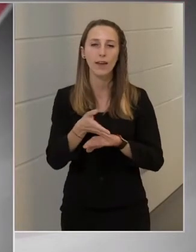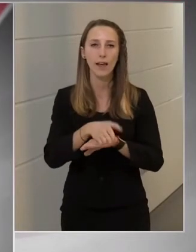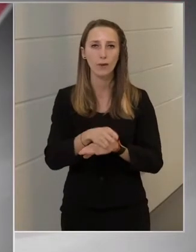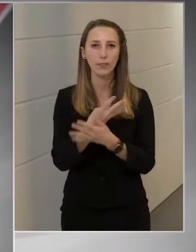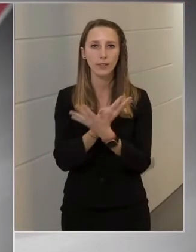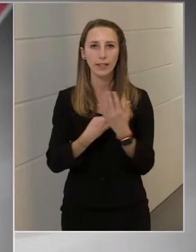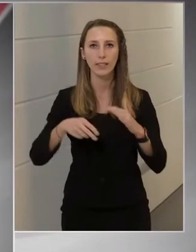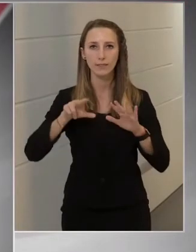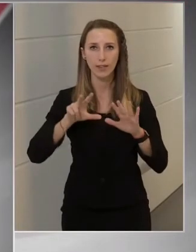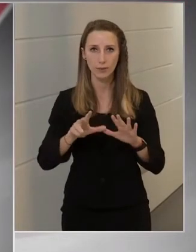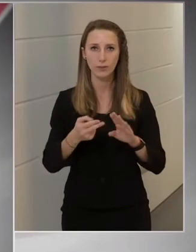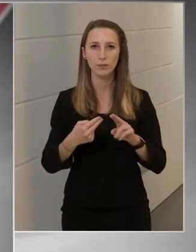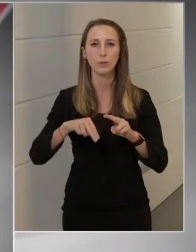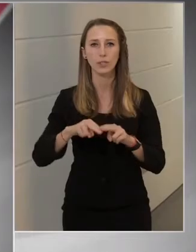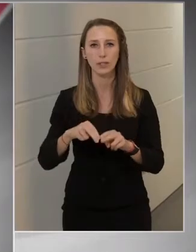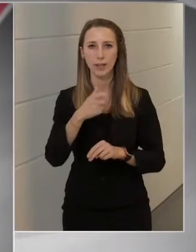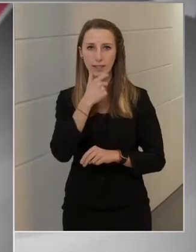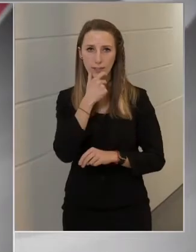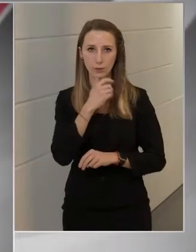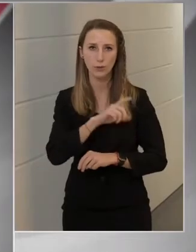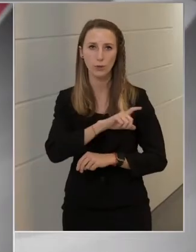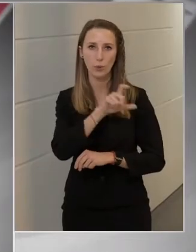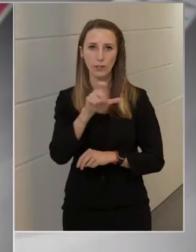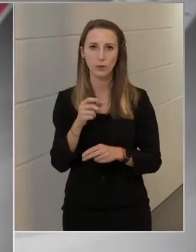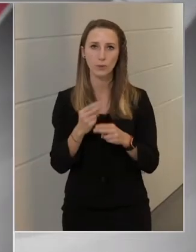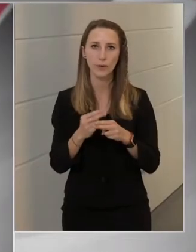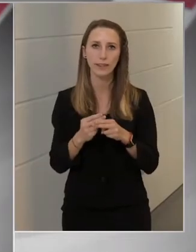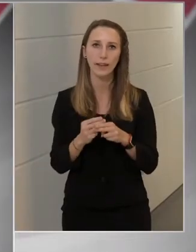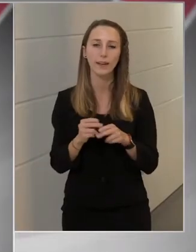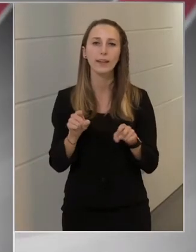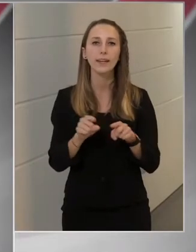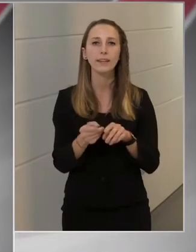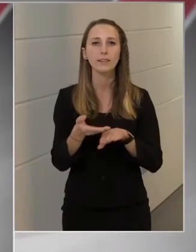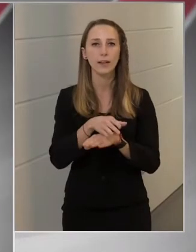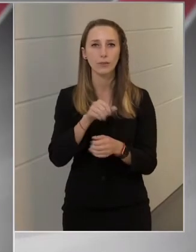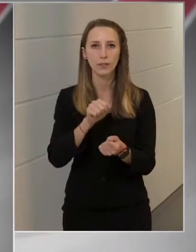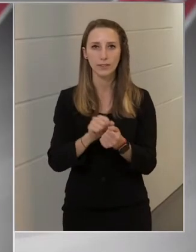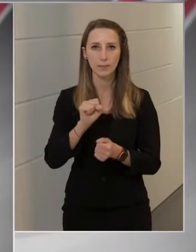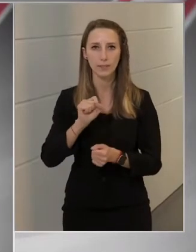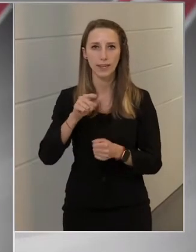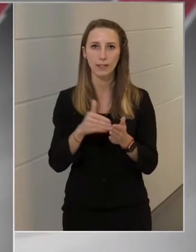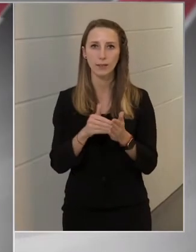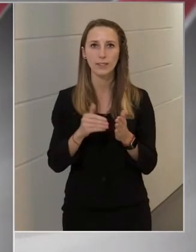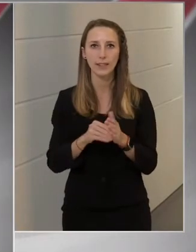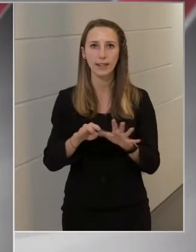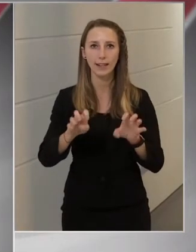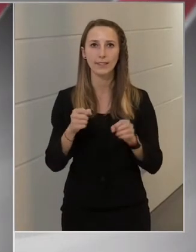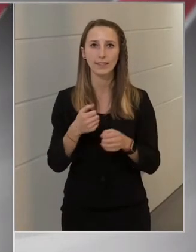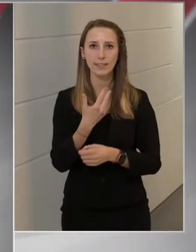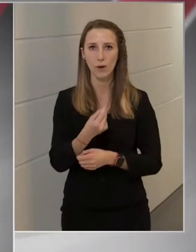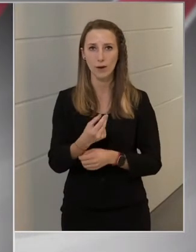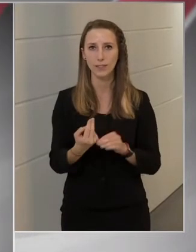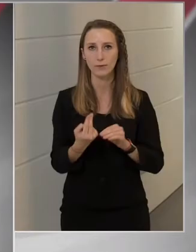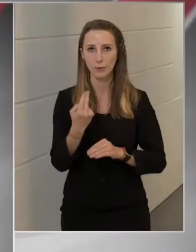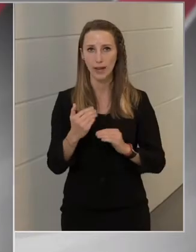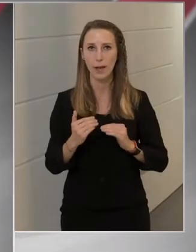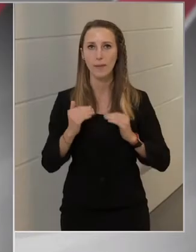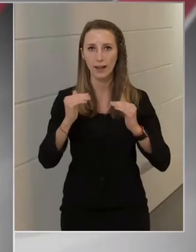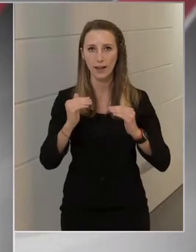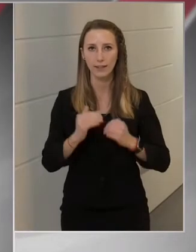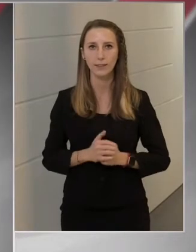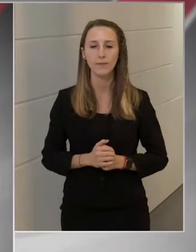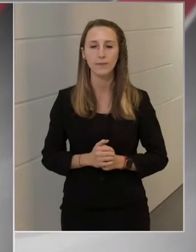98, többségében idős krónikus beteg, és így az elhúnytak száma 12.930 főre emelkedett.